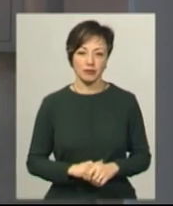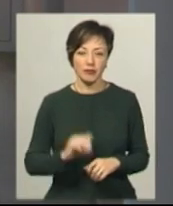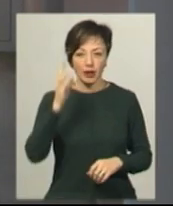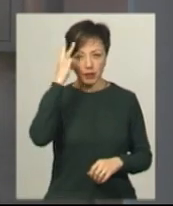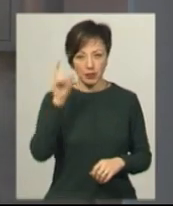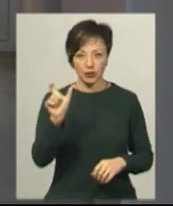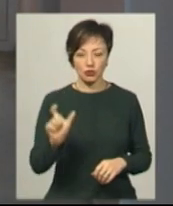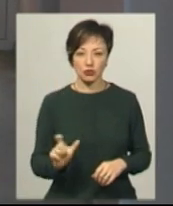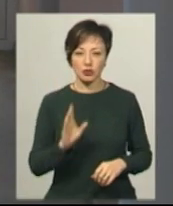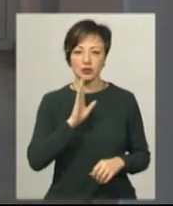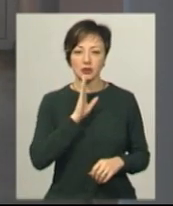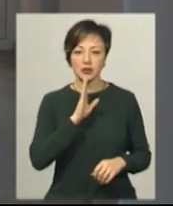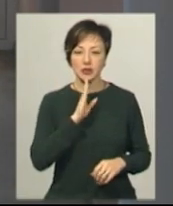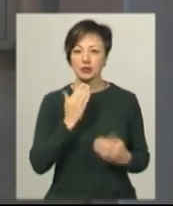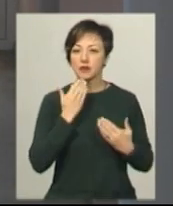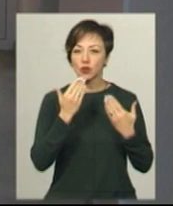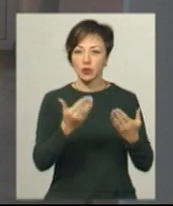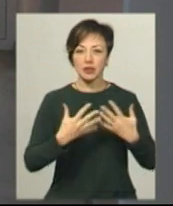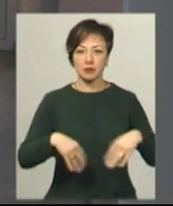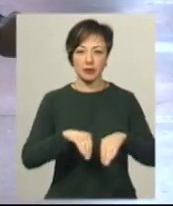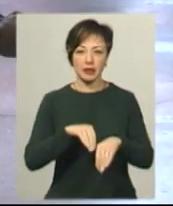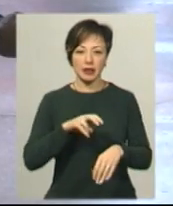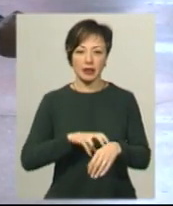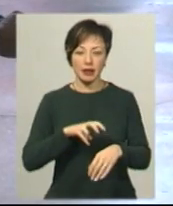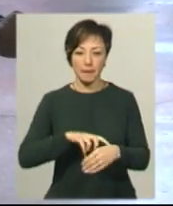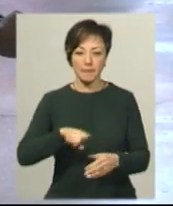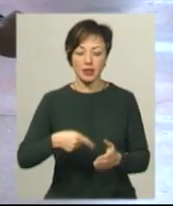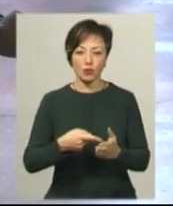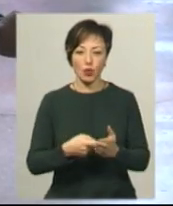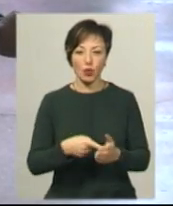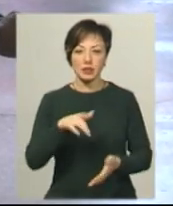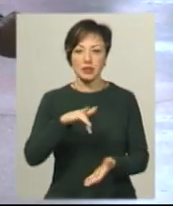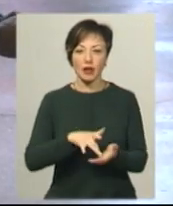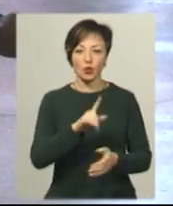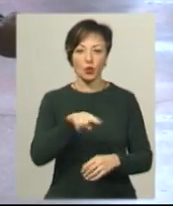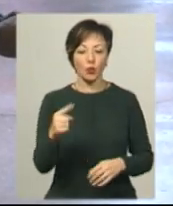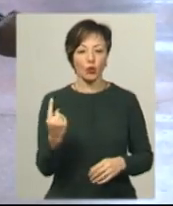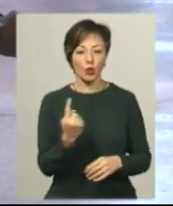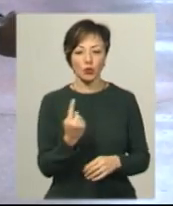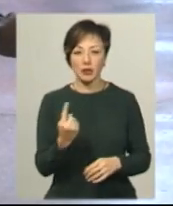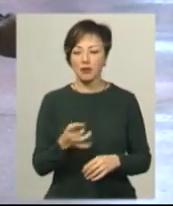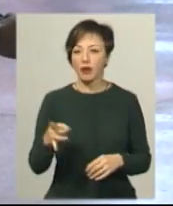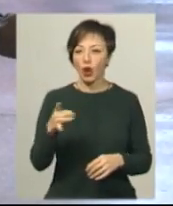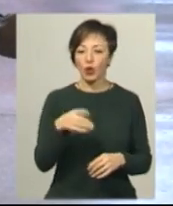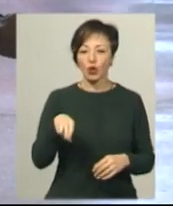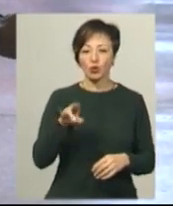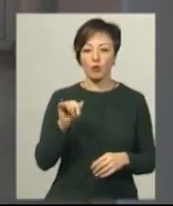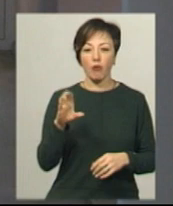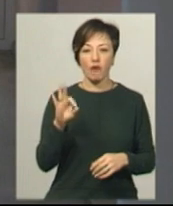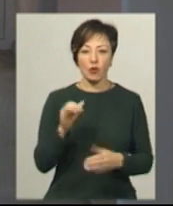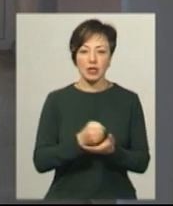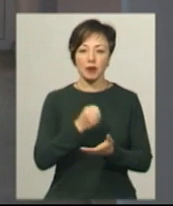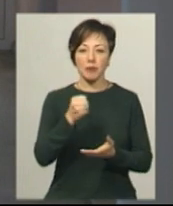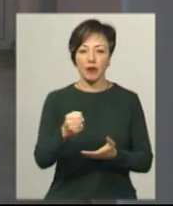Хмельничанка Галина Волкотруп звернулась до сімейного лікаря міського лікувально-діагностичного центру номер один. Що у мікрорайоні Дубове? За